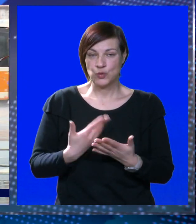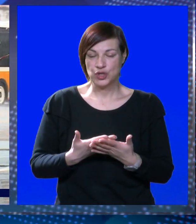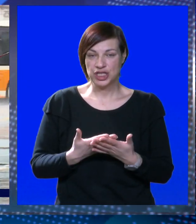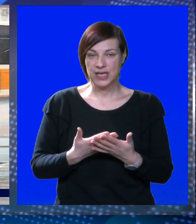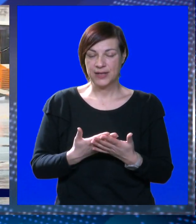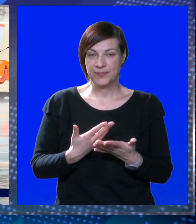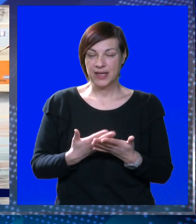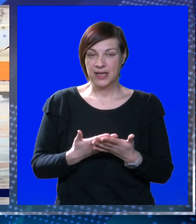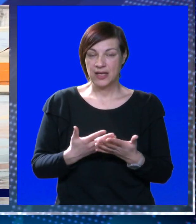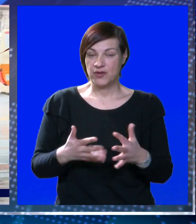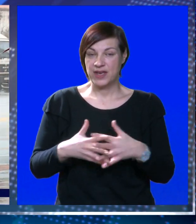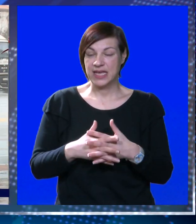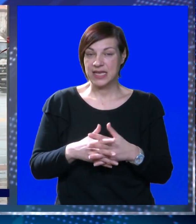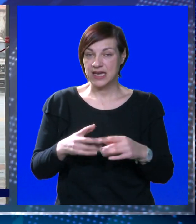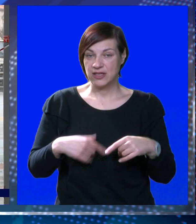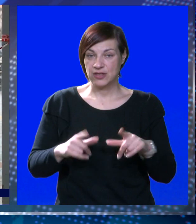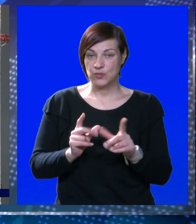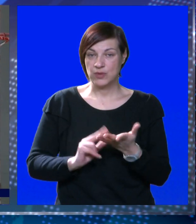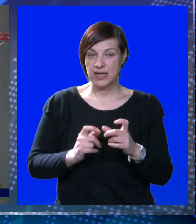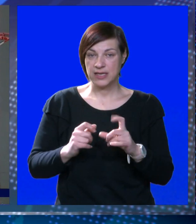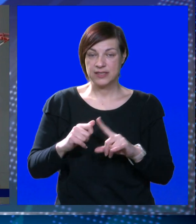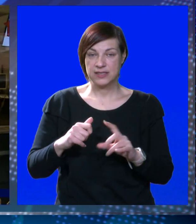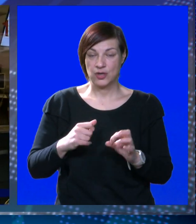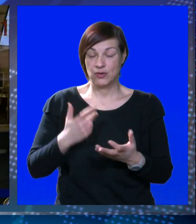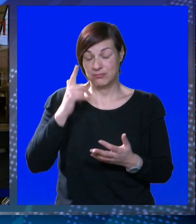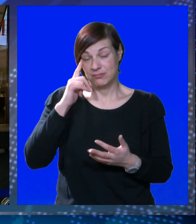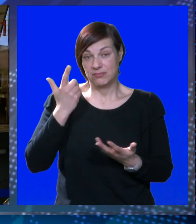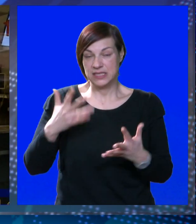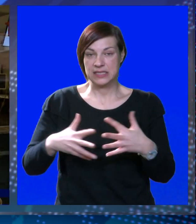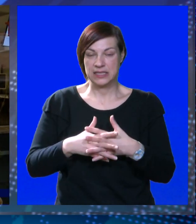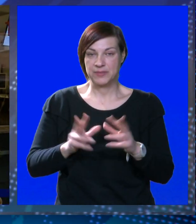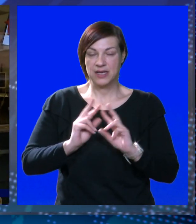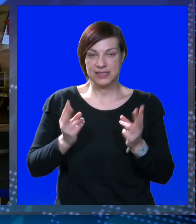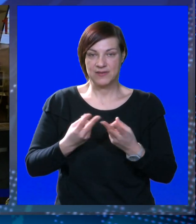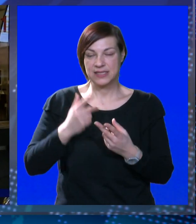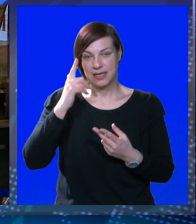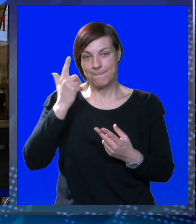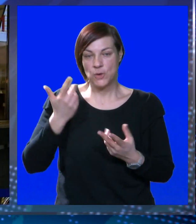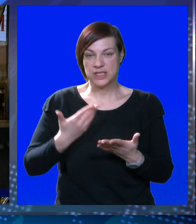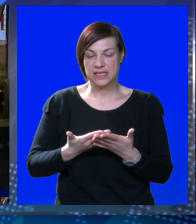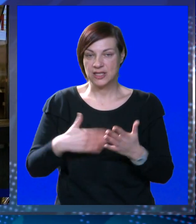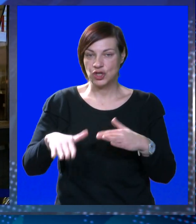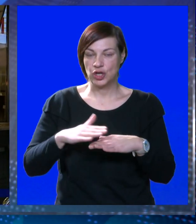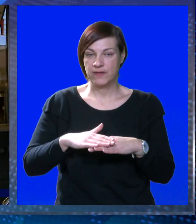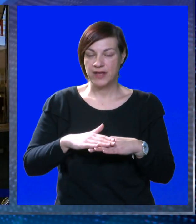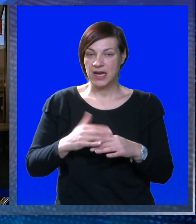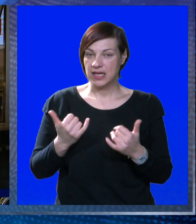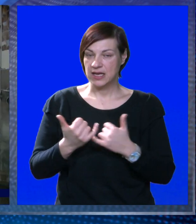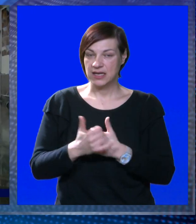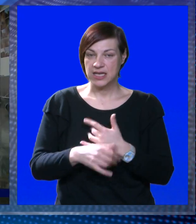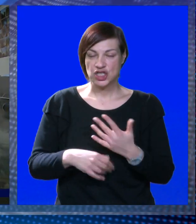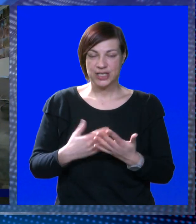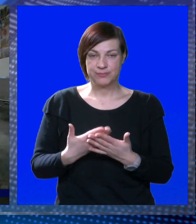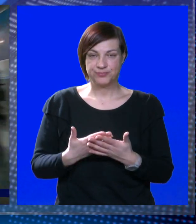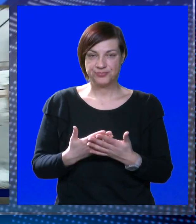Kao jedan grad istorijski, UNESCO, mislim, grad svjetske klase. I to je velika zamjer.